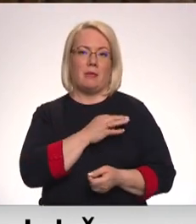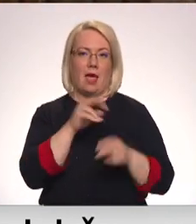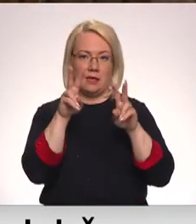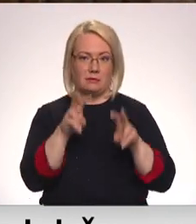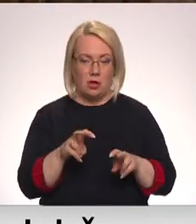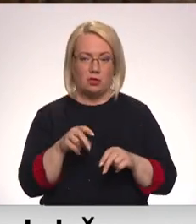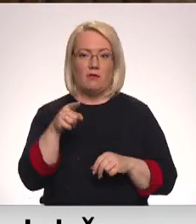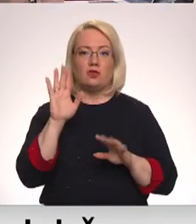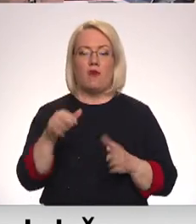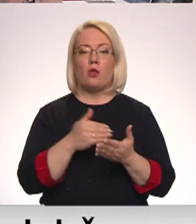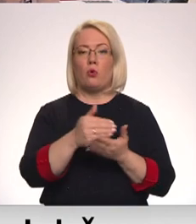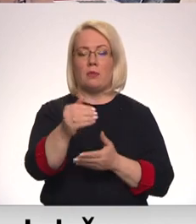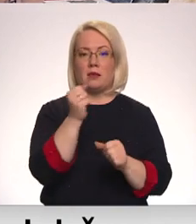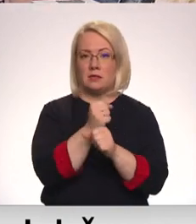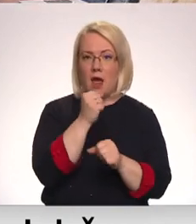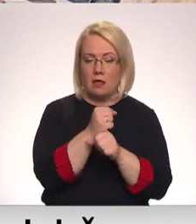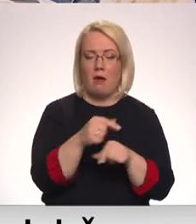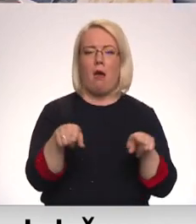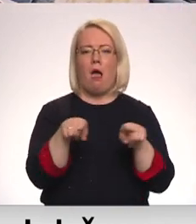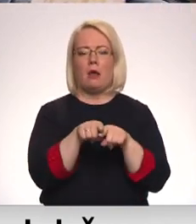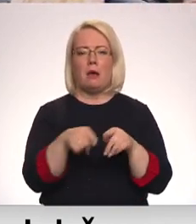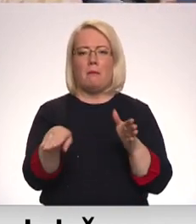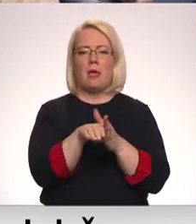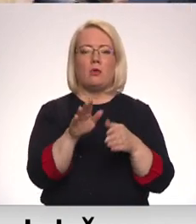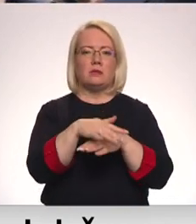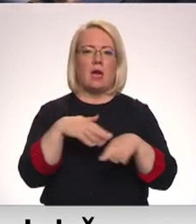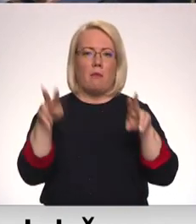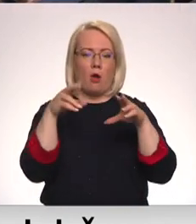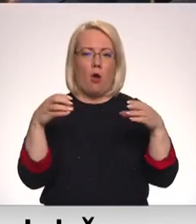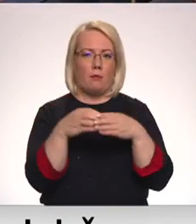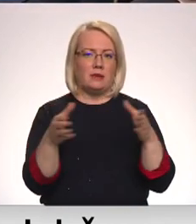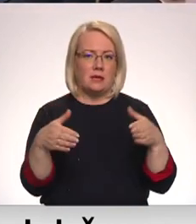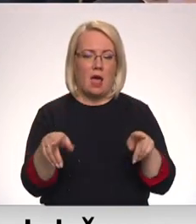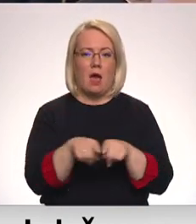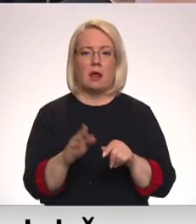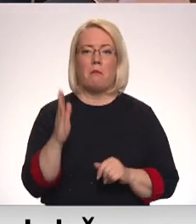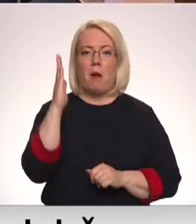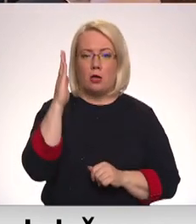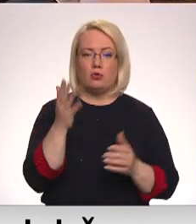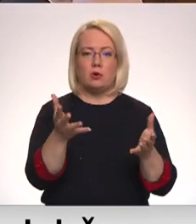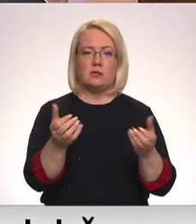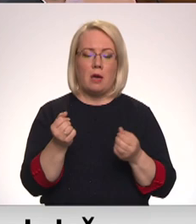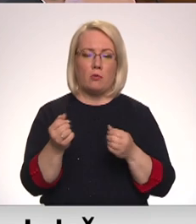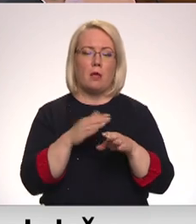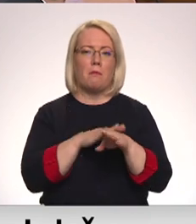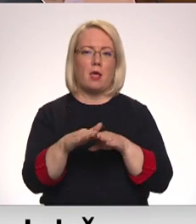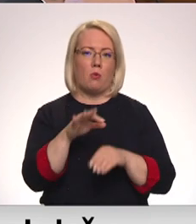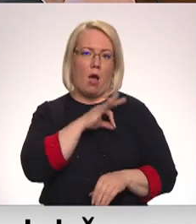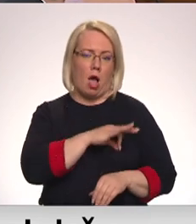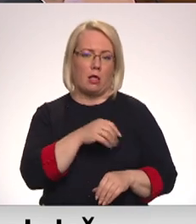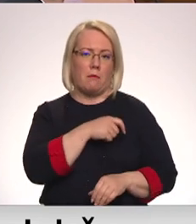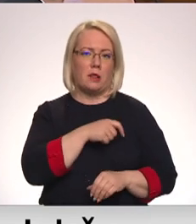turpināt darbu saimā, gan piedloties saimas un komisijas sēdēs, gan arī tajās balsojot un saņemot pilnu atlīcību par deputātu